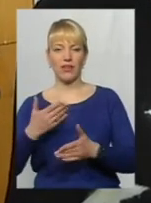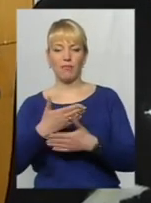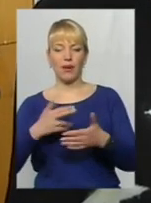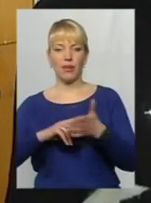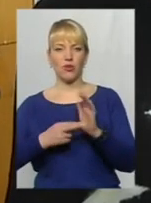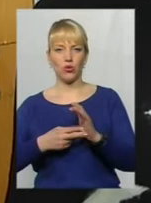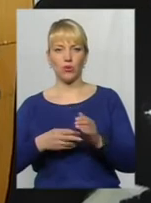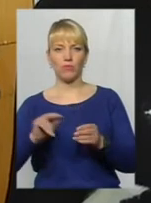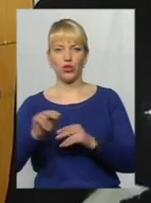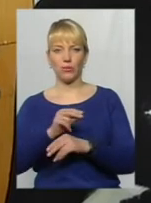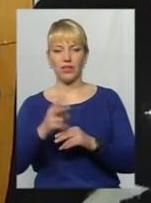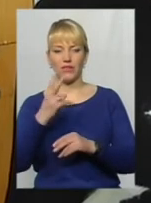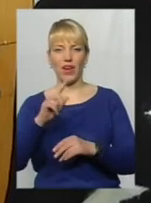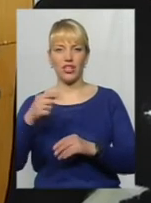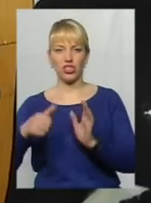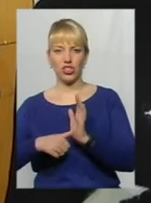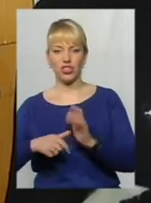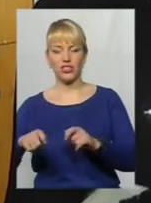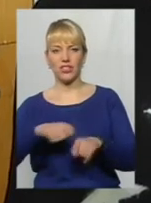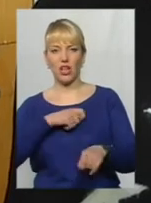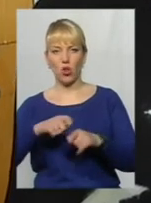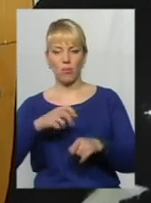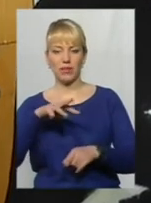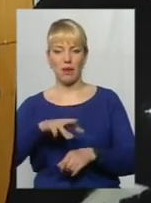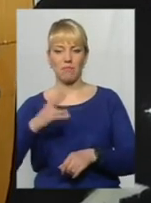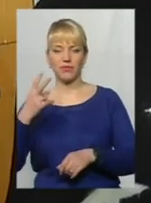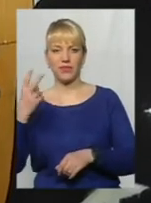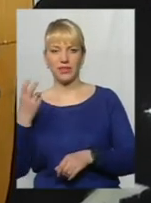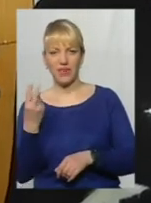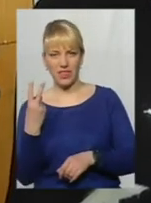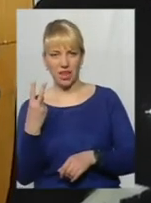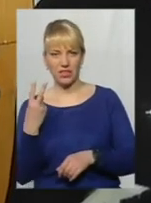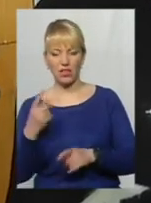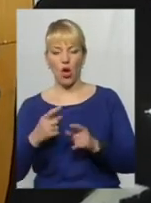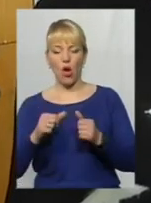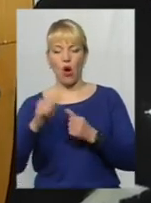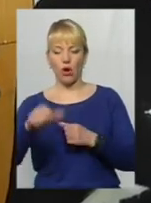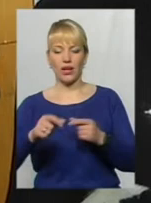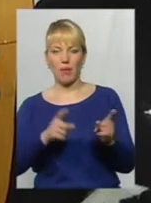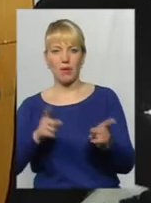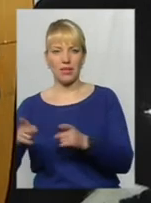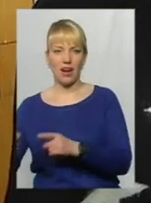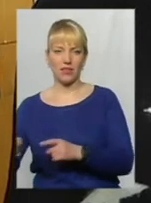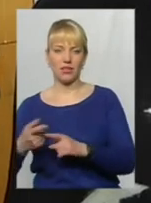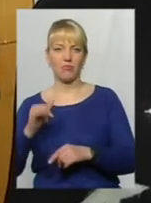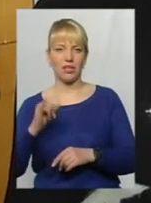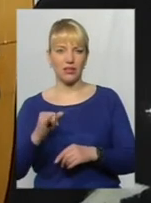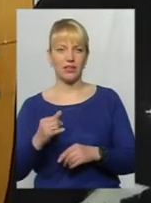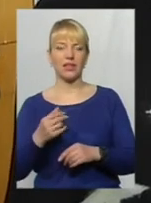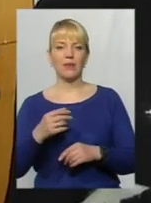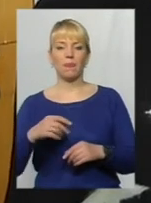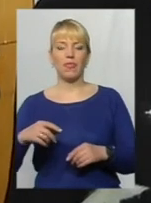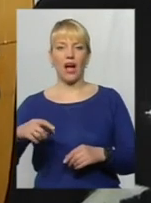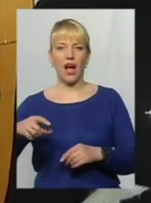відремонтувати 2,6 кілометри автомобільної дороги М12 окремими ділянками, це я говорю про поточний середній ремонт, і автомобільну